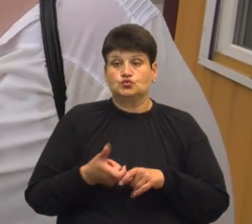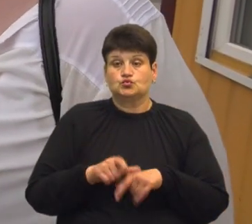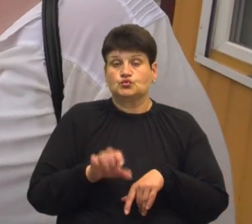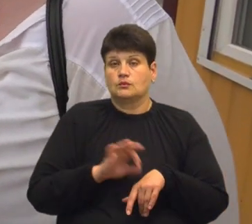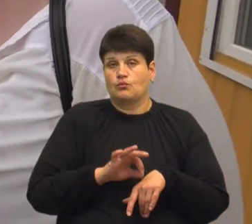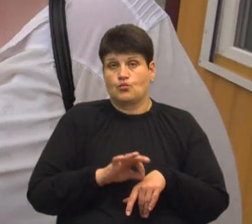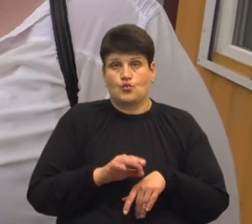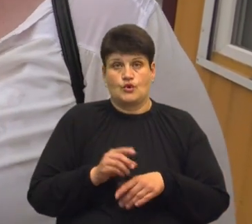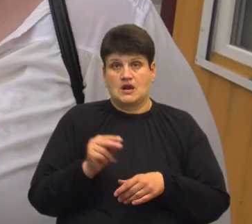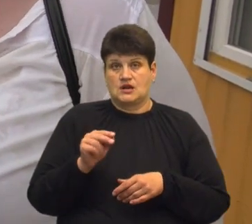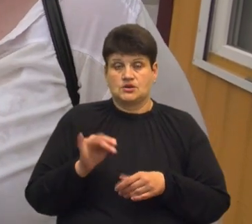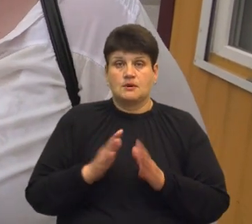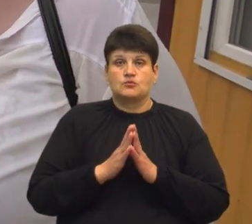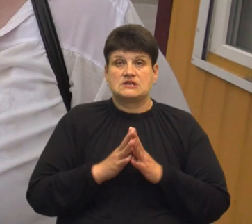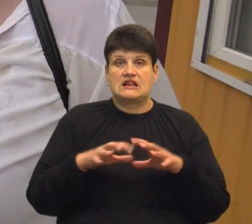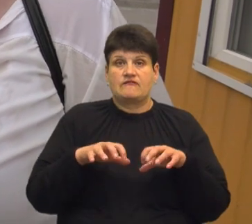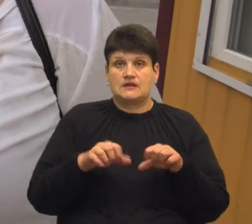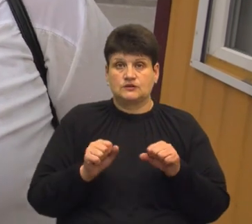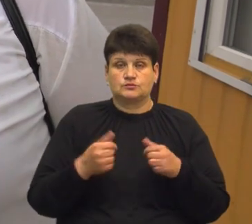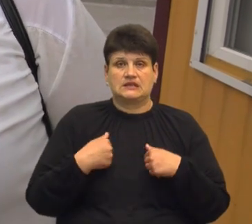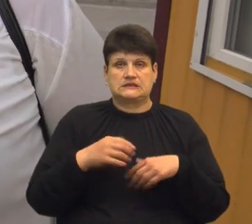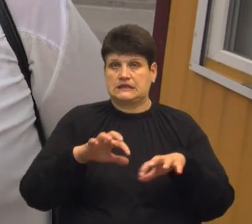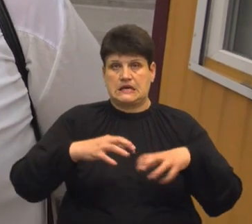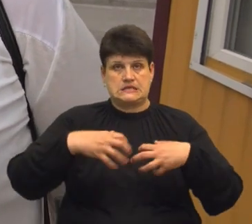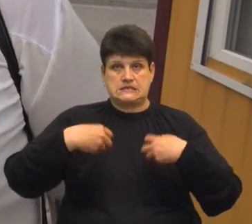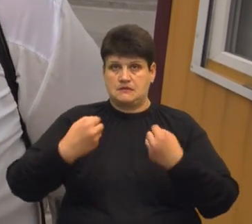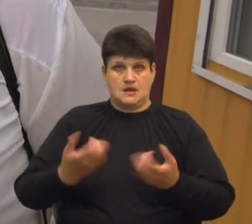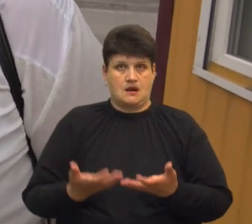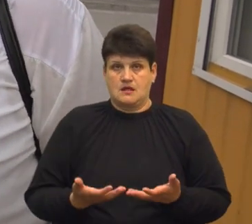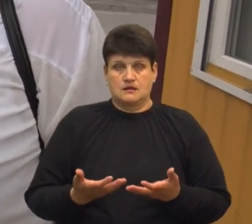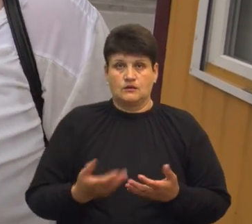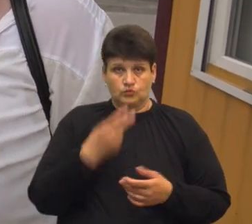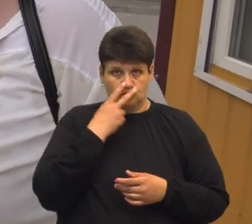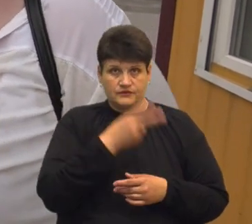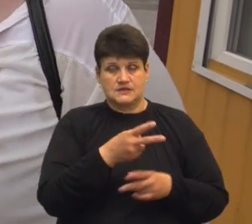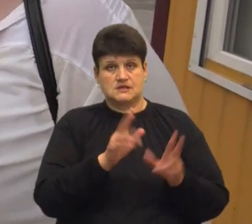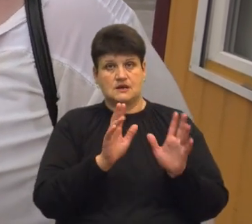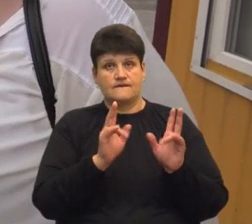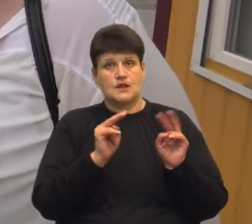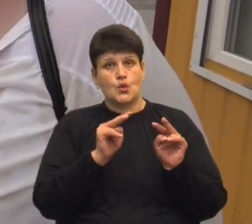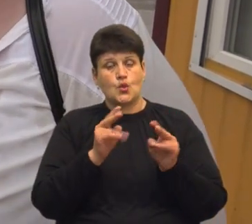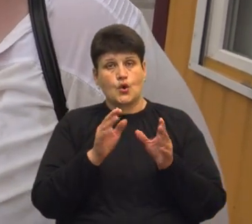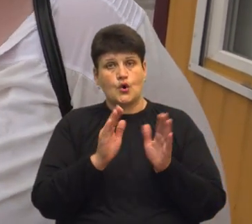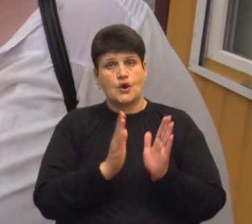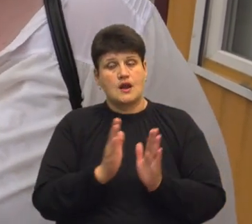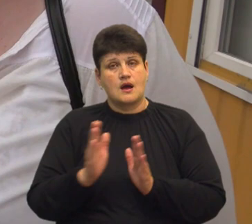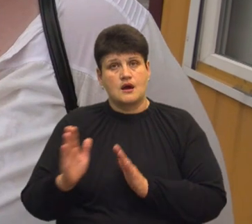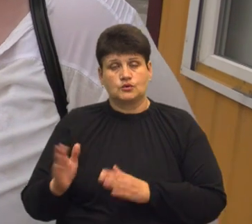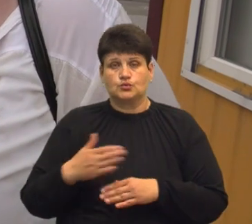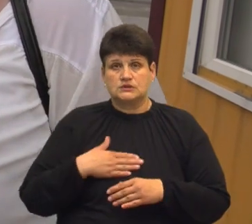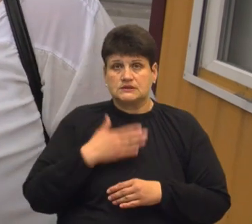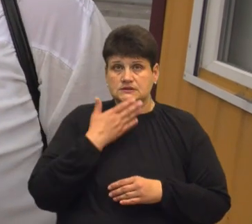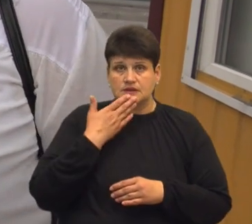І ми б дуже просили влади, щоб вона в нас не забирала. Подивіться, він доглянутий собор. Ну, нема в нас. Хай